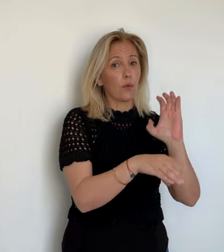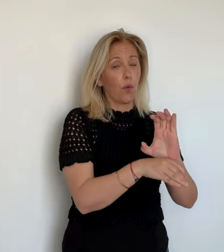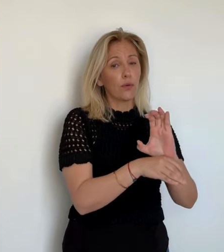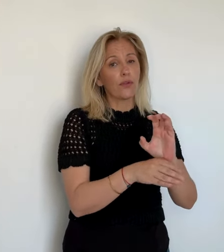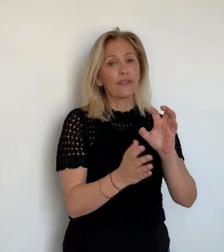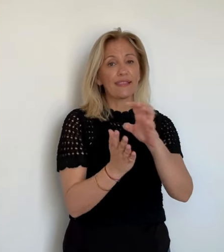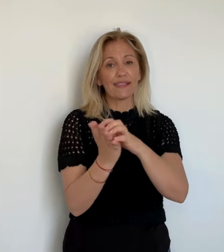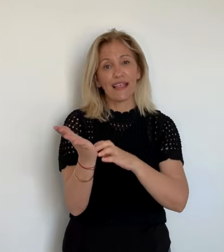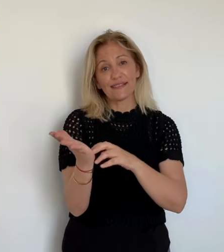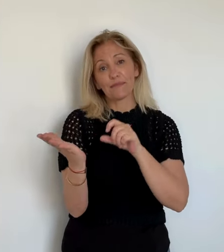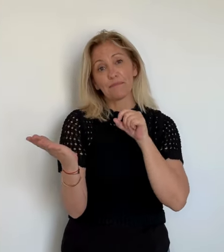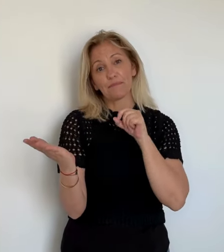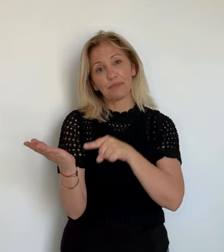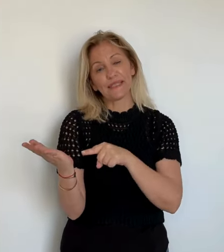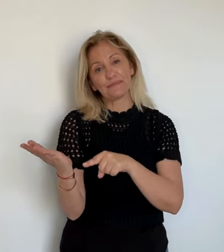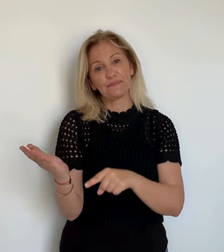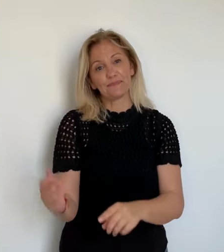ont voté contre le rapport.